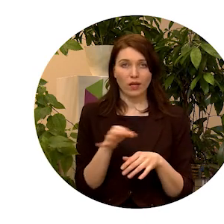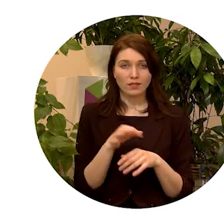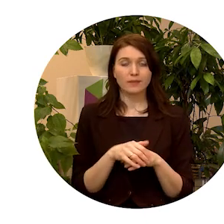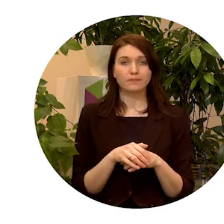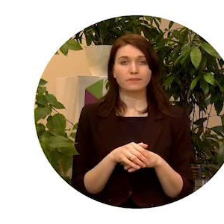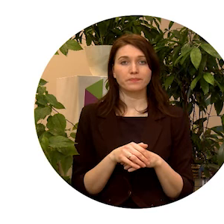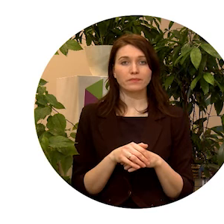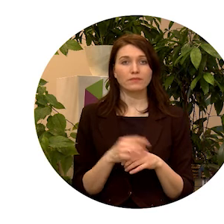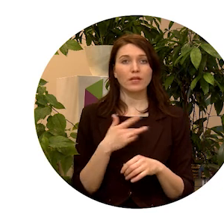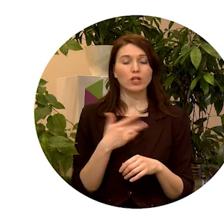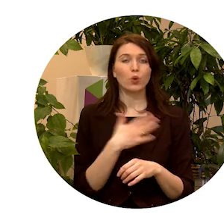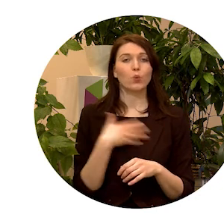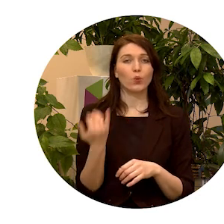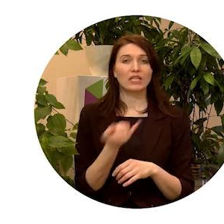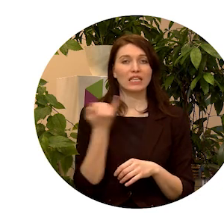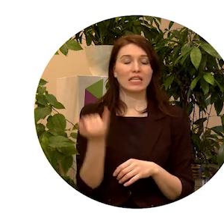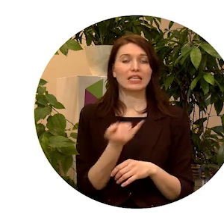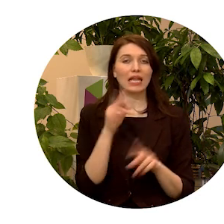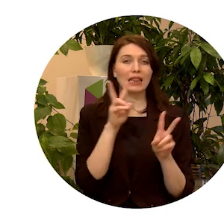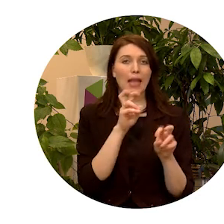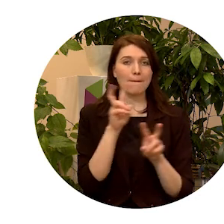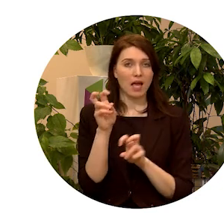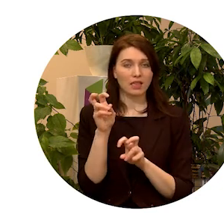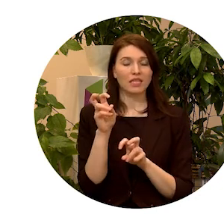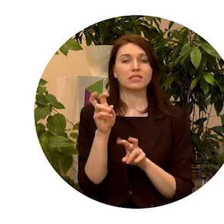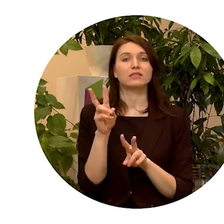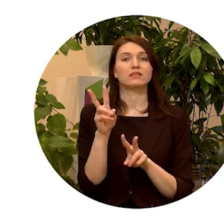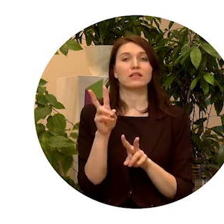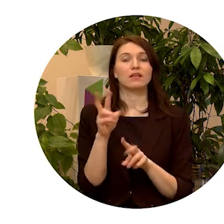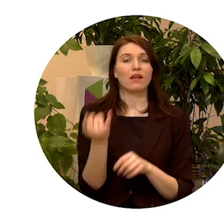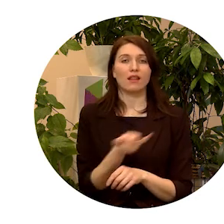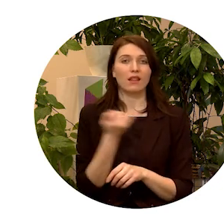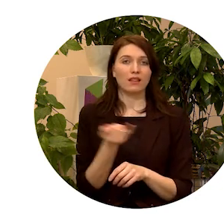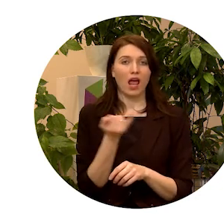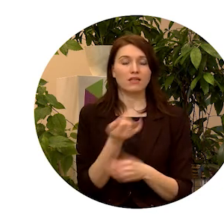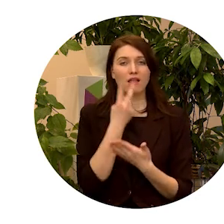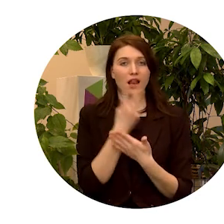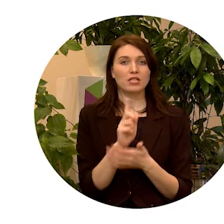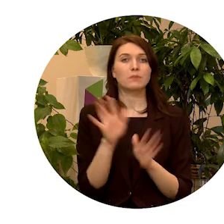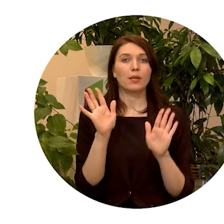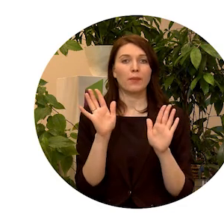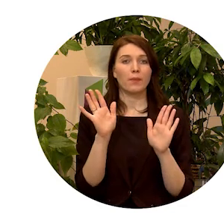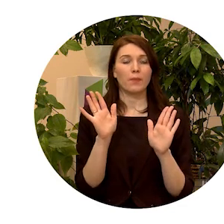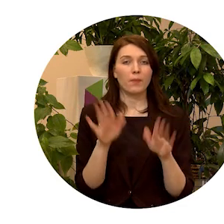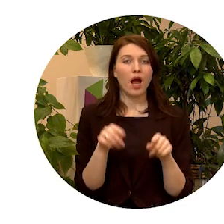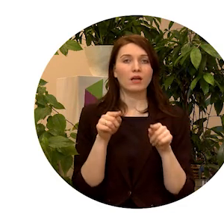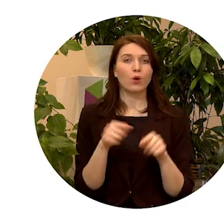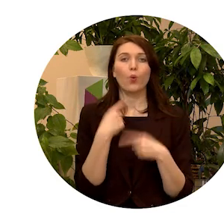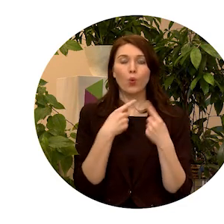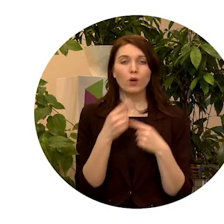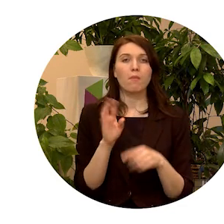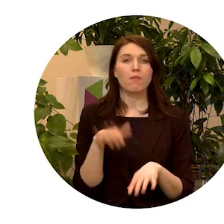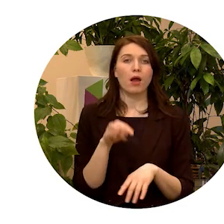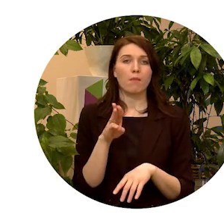liekas, tāds ļoti interesanta tematiski, interesanta vīzija ir par tā, kur runā par